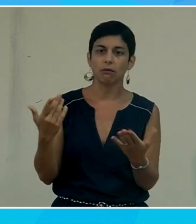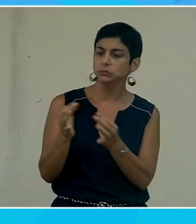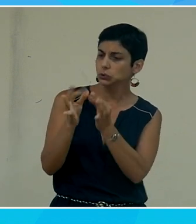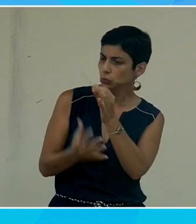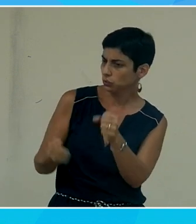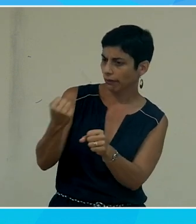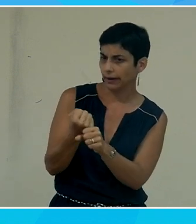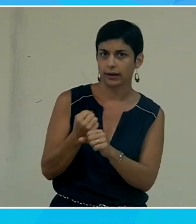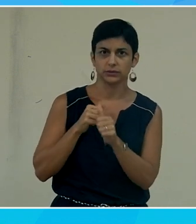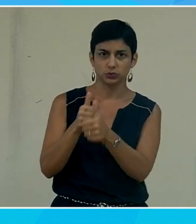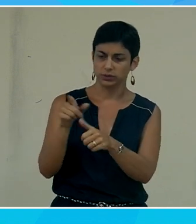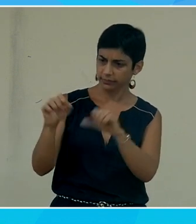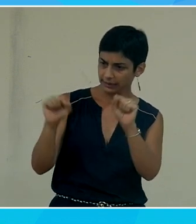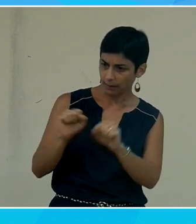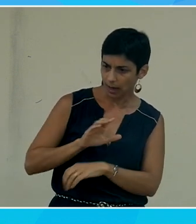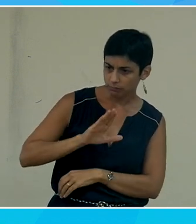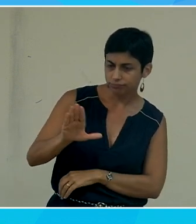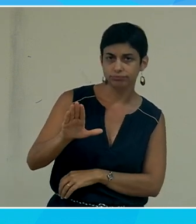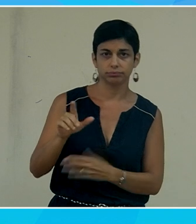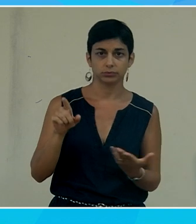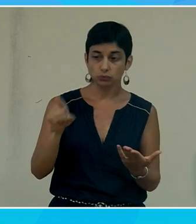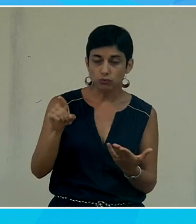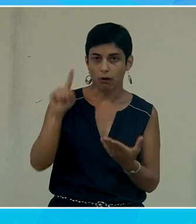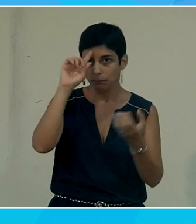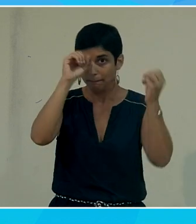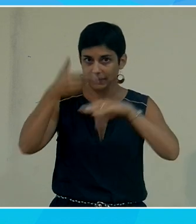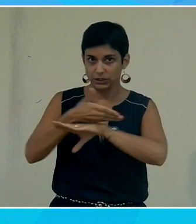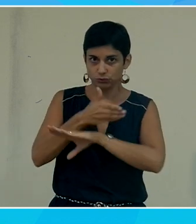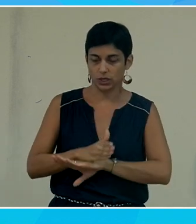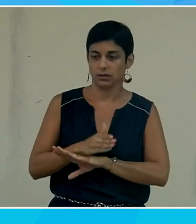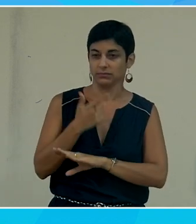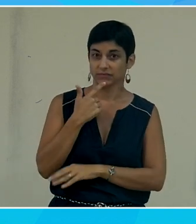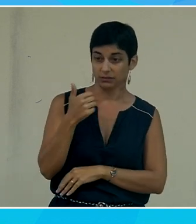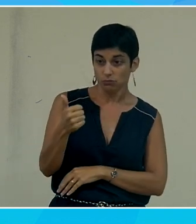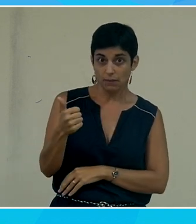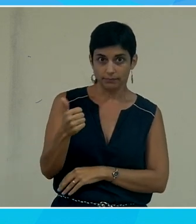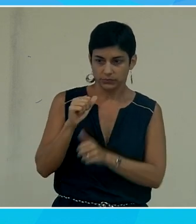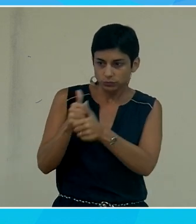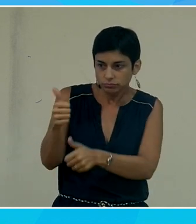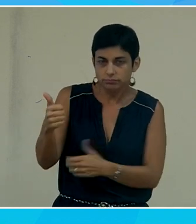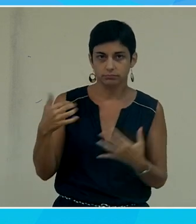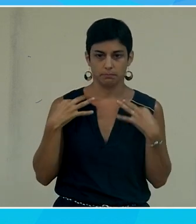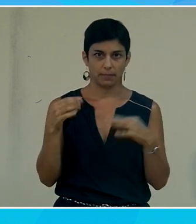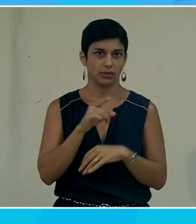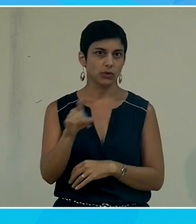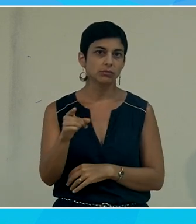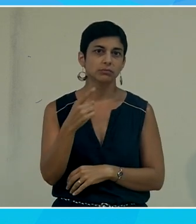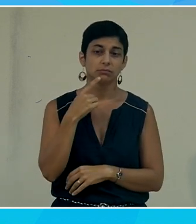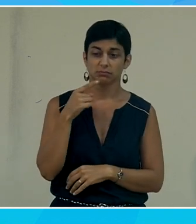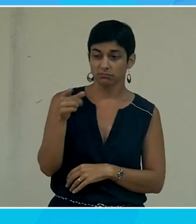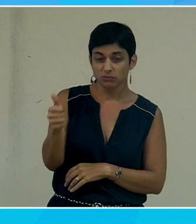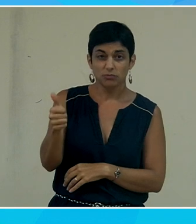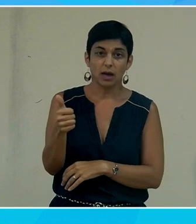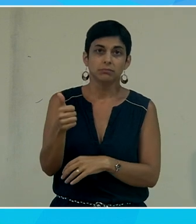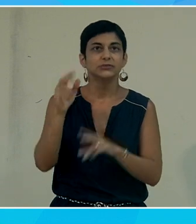conçoit par rapport à ses capacités ce qu'il est capable de faire ses préjugés donc en fait quelque part par exemple un homme va avoir tendance à concevoir pour